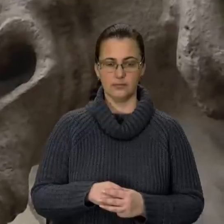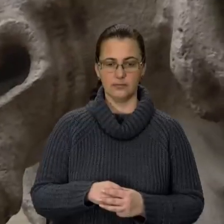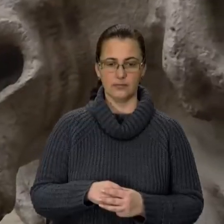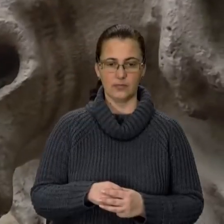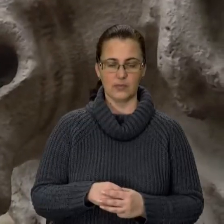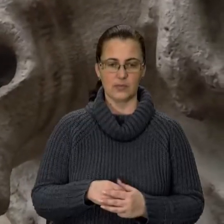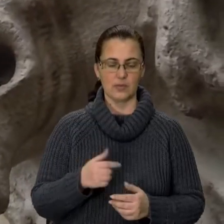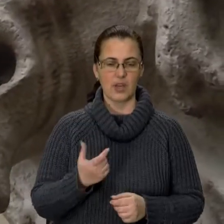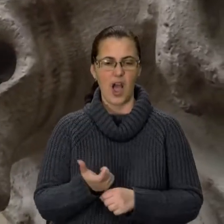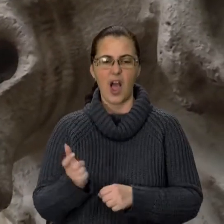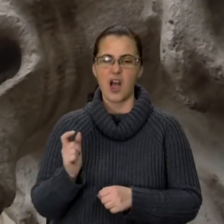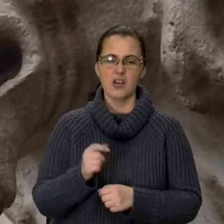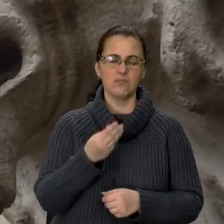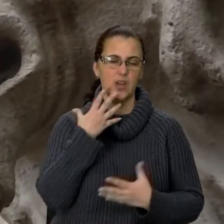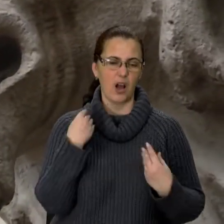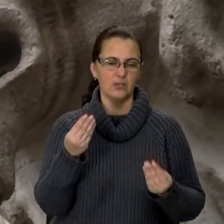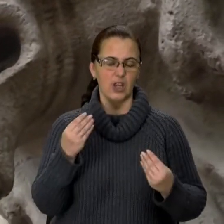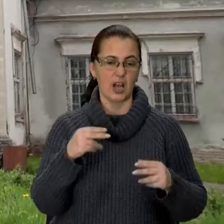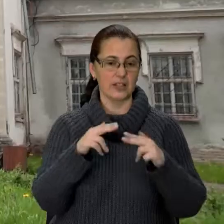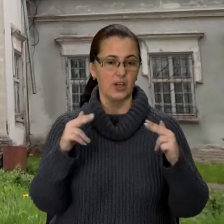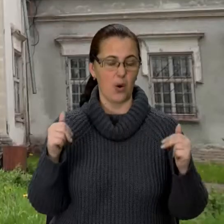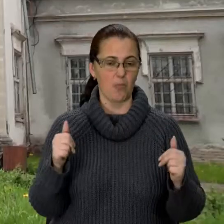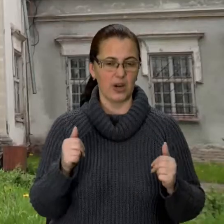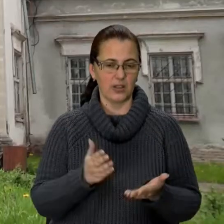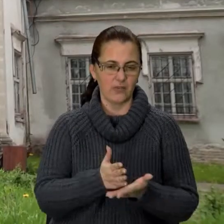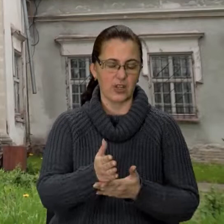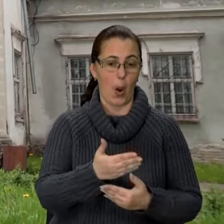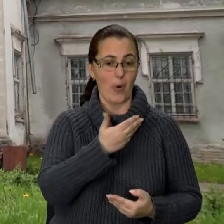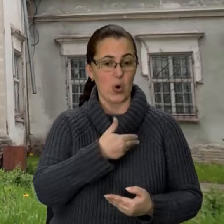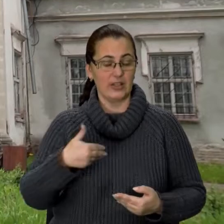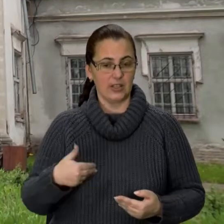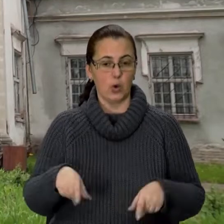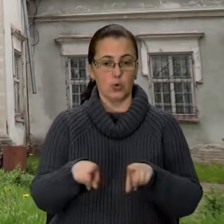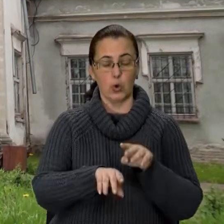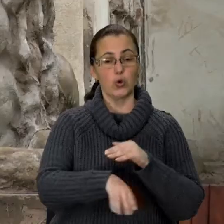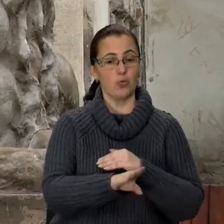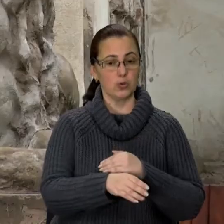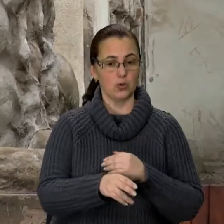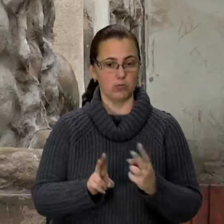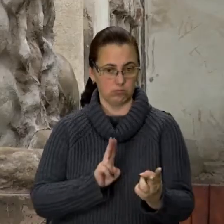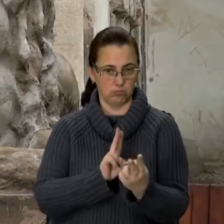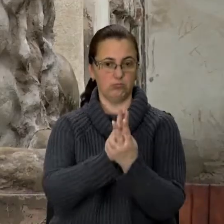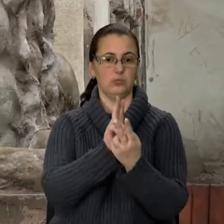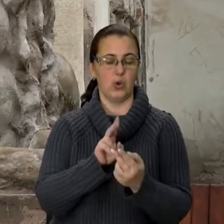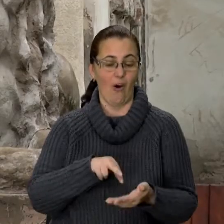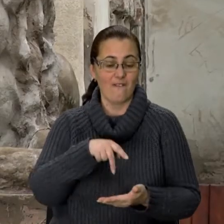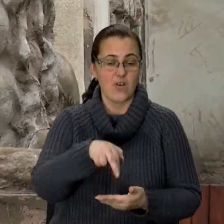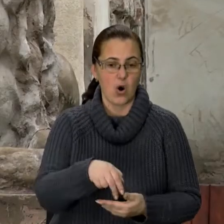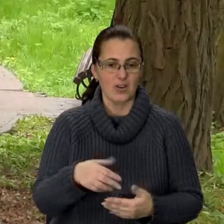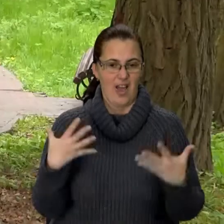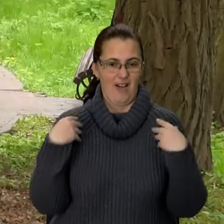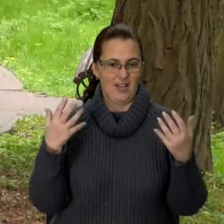Одна з найгарніших сидиб палаців у стилі класицизму теж у пустометах. На вході зустрінете двох левів. А як